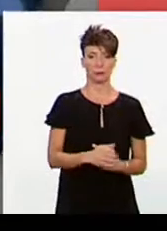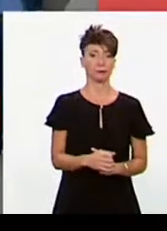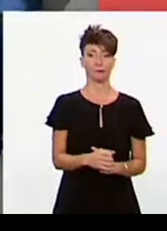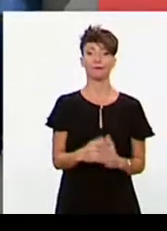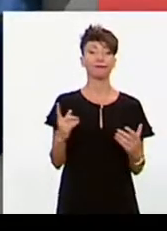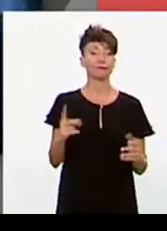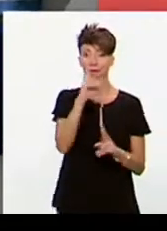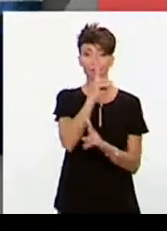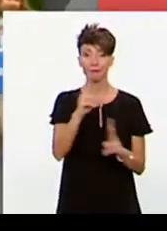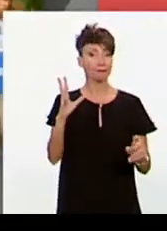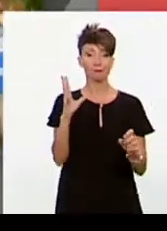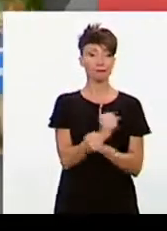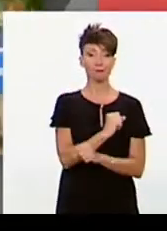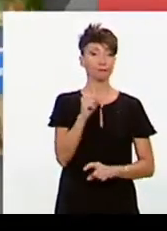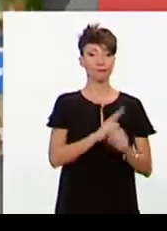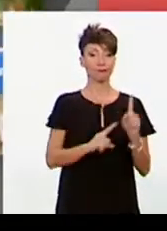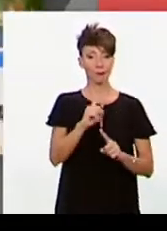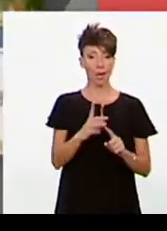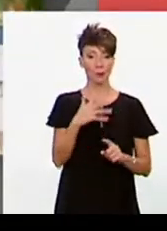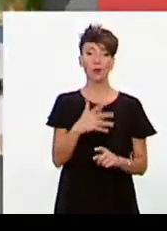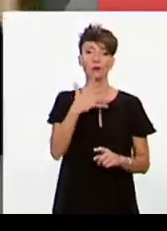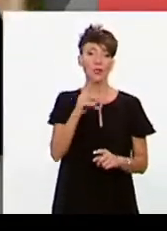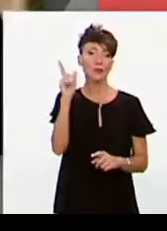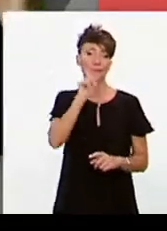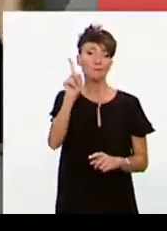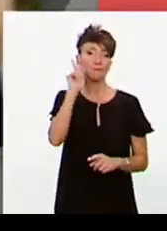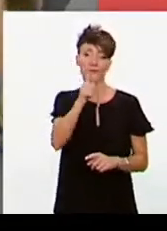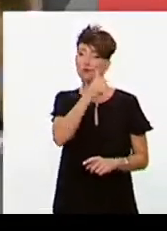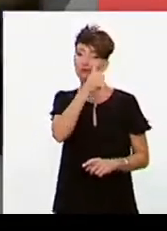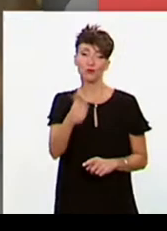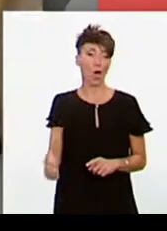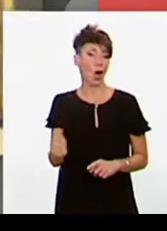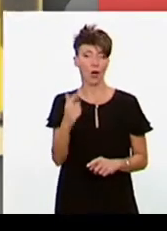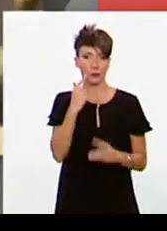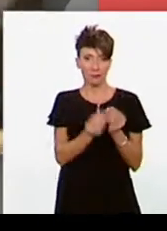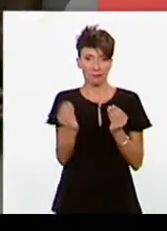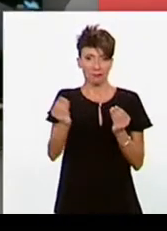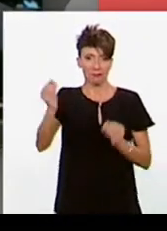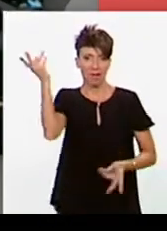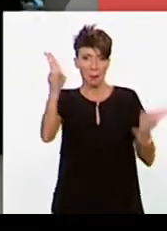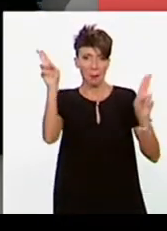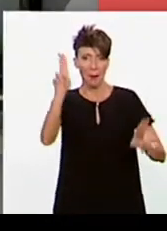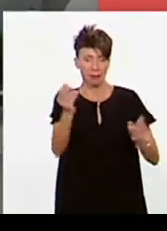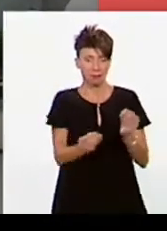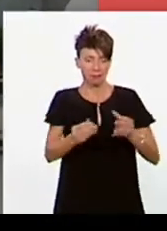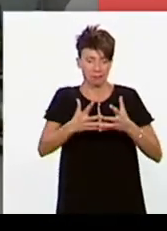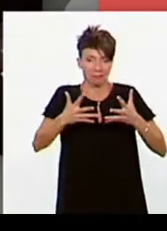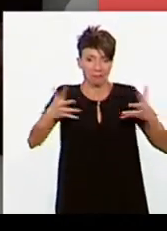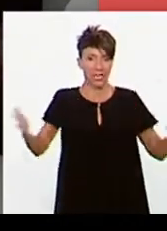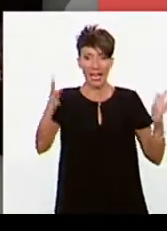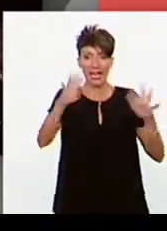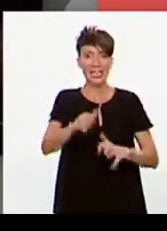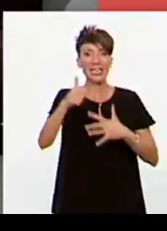Μόνος καθαρός νικητής των εκλογών, το ροζ κύμα. Οι γυναίκες. Περισσότερες από ποτέ έθεσαν υποψηφιότητα, τουλάχιστον